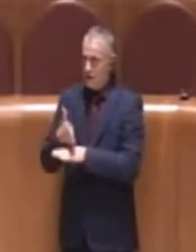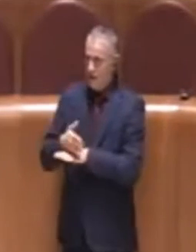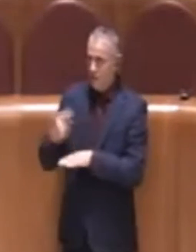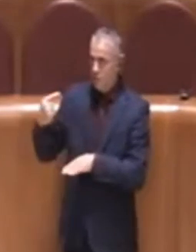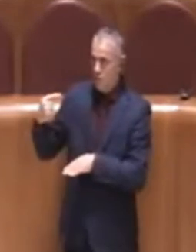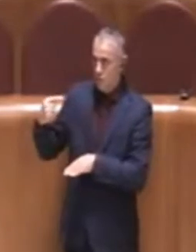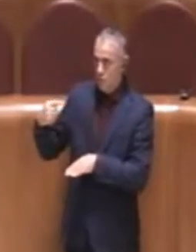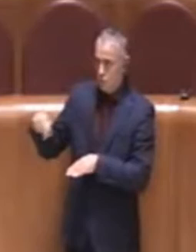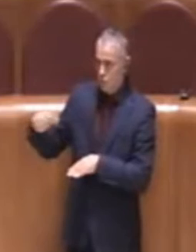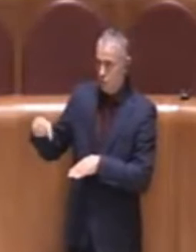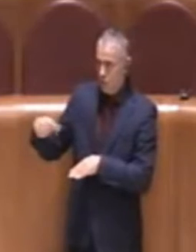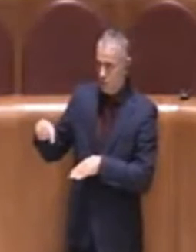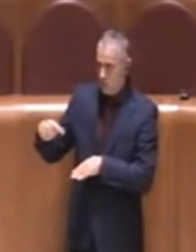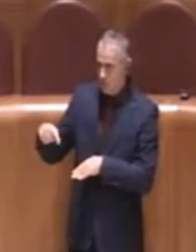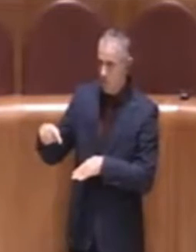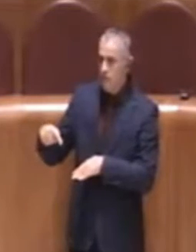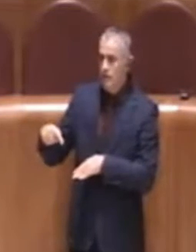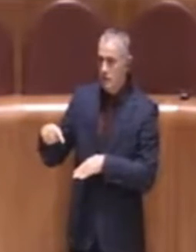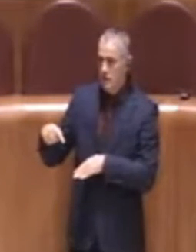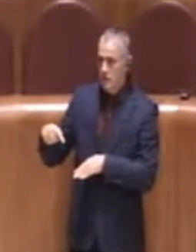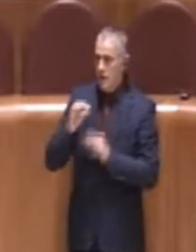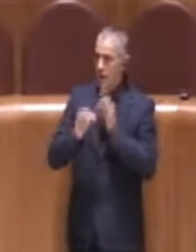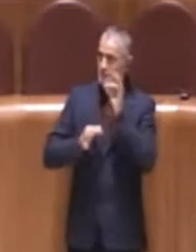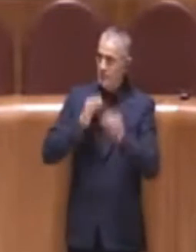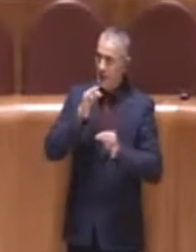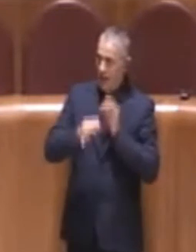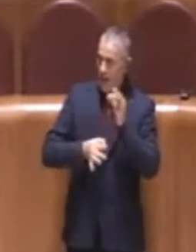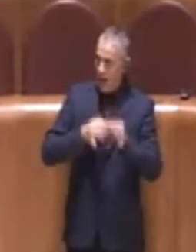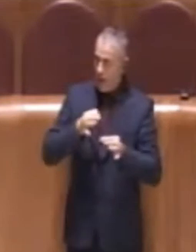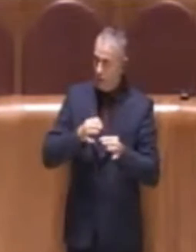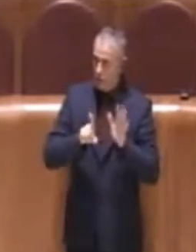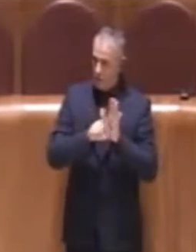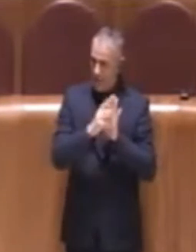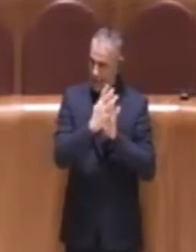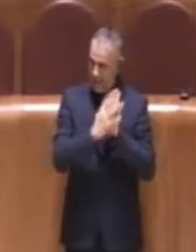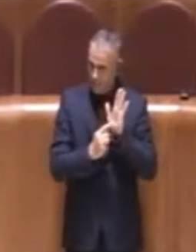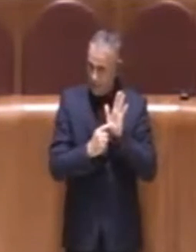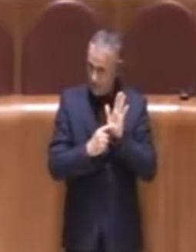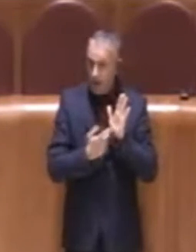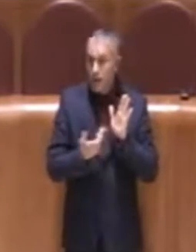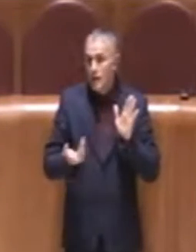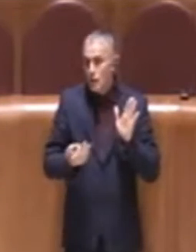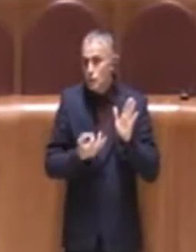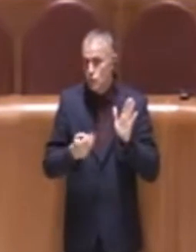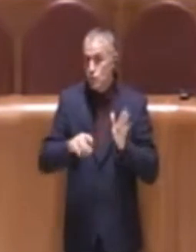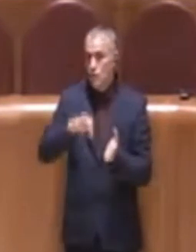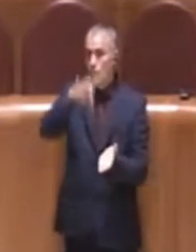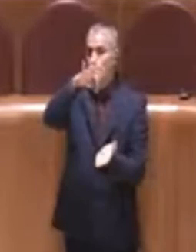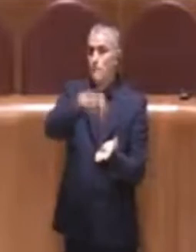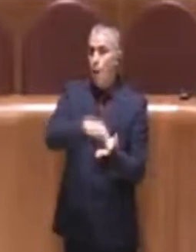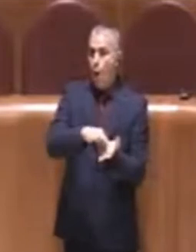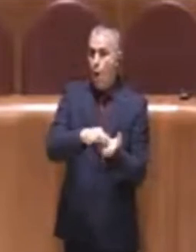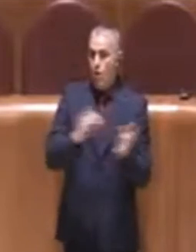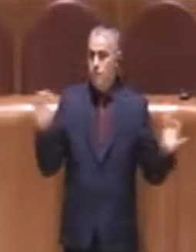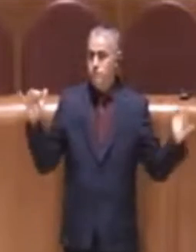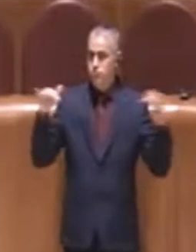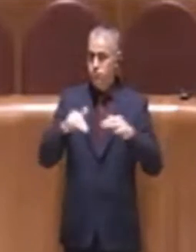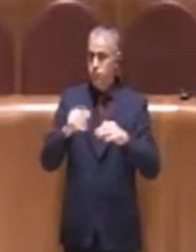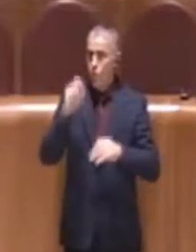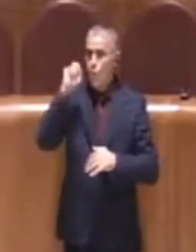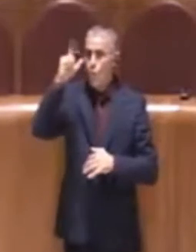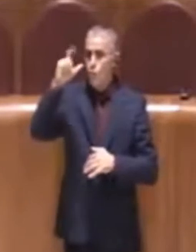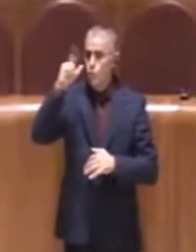di illustrazione della delibera deve essere anche un polo culturale che non solo abbia delle